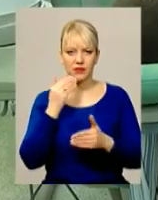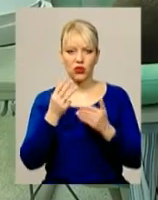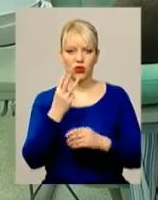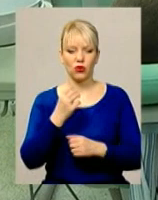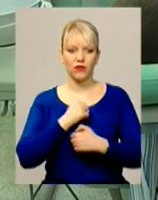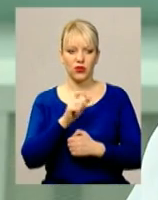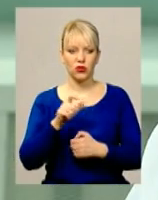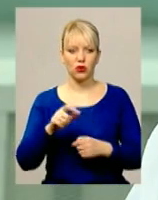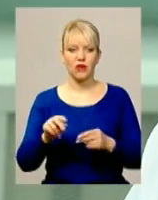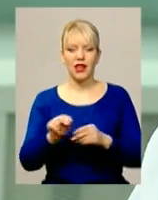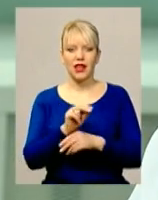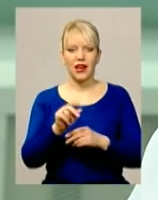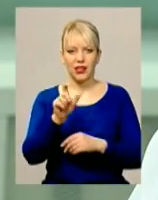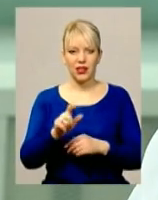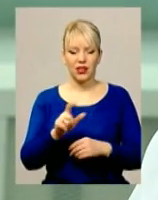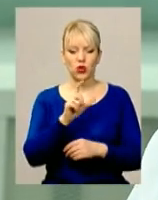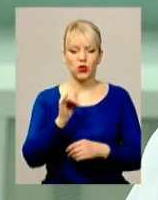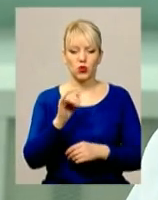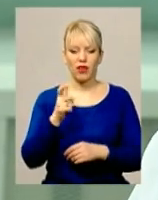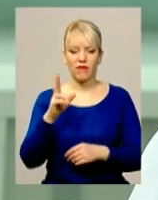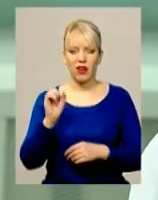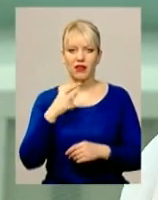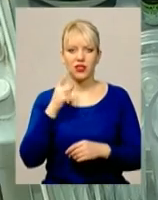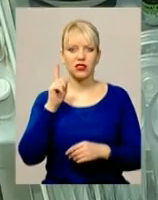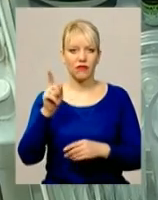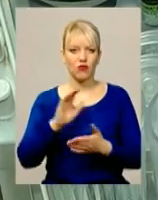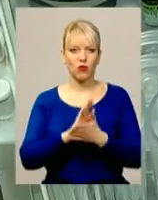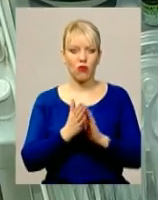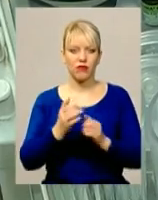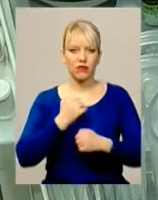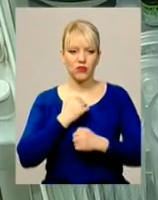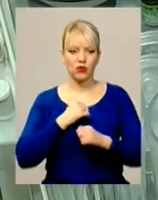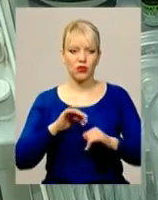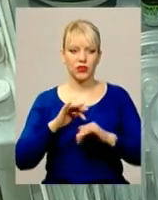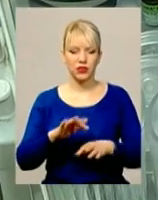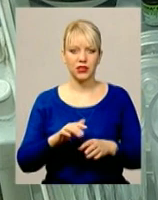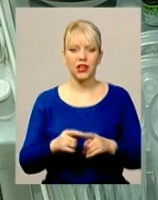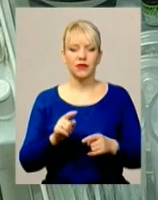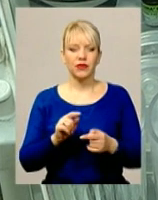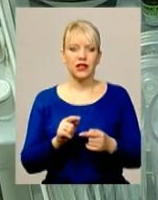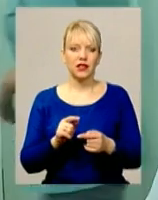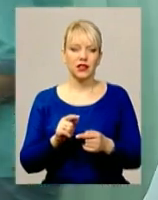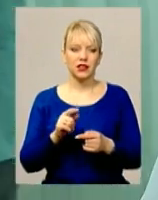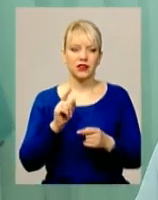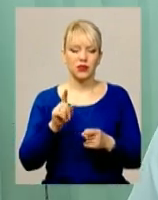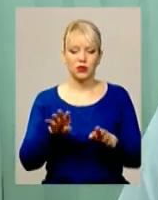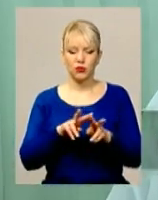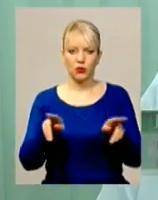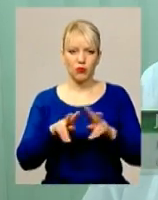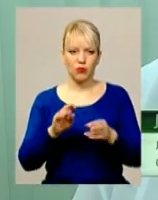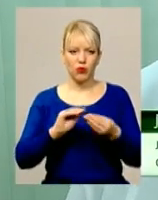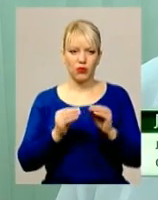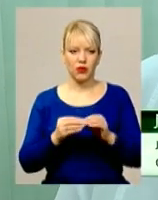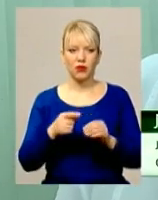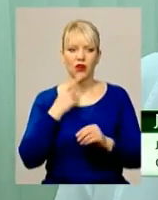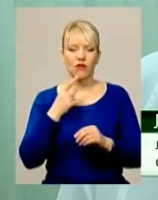Лікар-терапевт Любов Зуєва каже, через антисанітарію в умовах військових дій у таких пацієнтів схожі проблеми. Хлопці кажуть, що навіть п